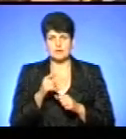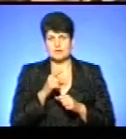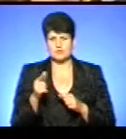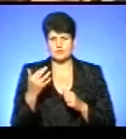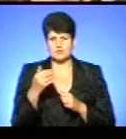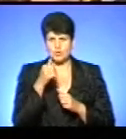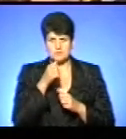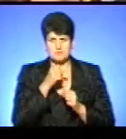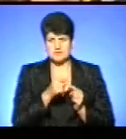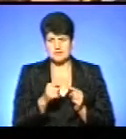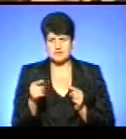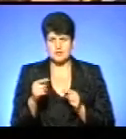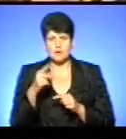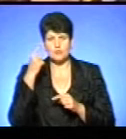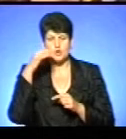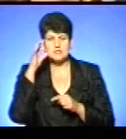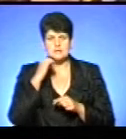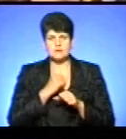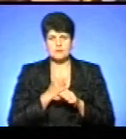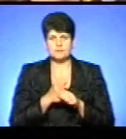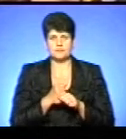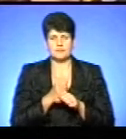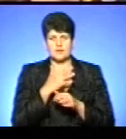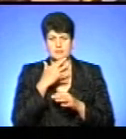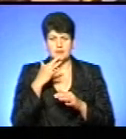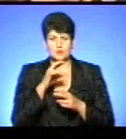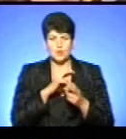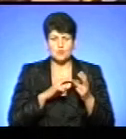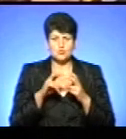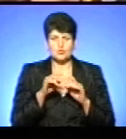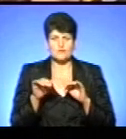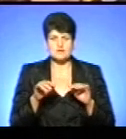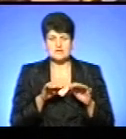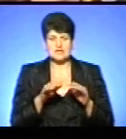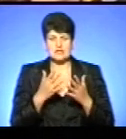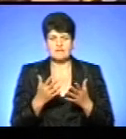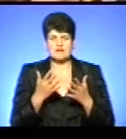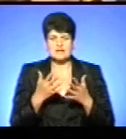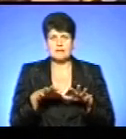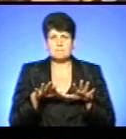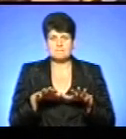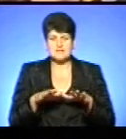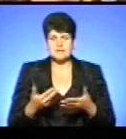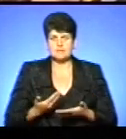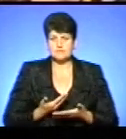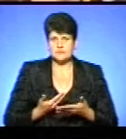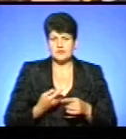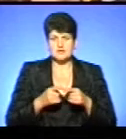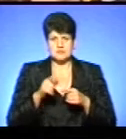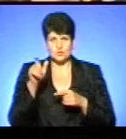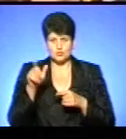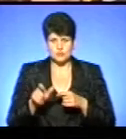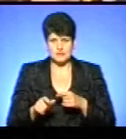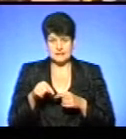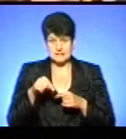декількох місяців поліцейські здійснювали ряд оперативно-розшукових заходів для встановлення місця знаходження цієї особи, і